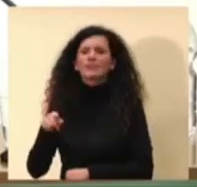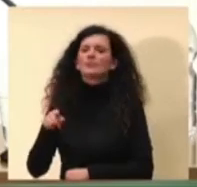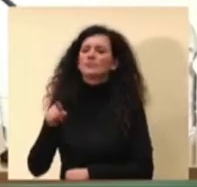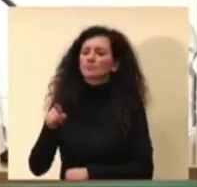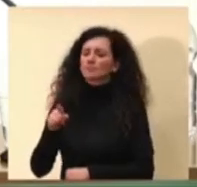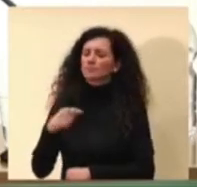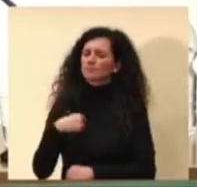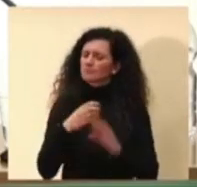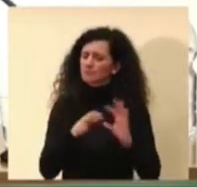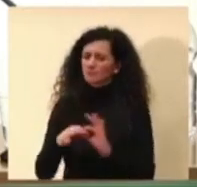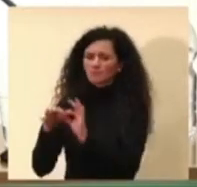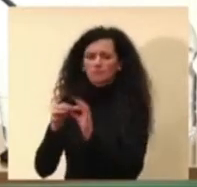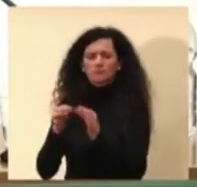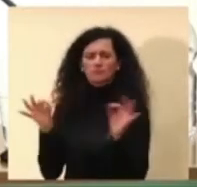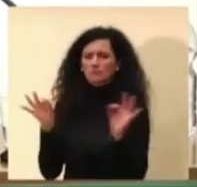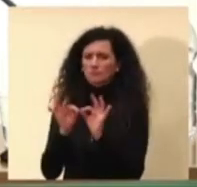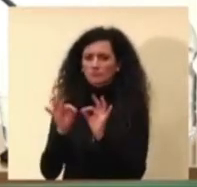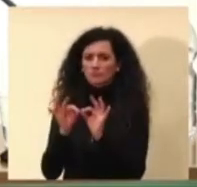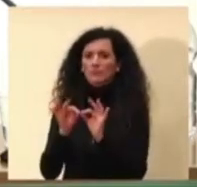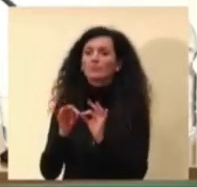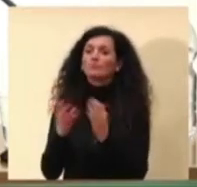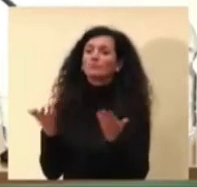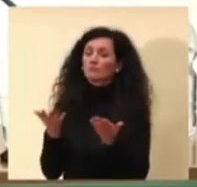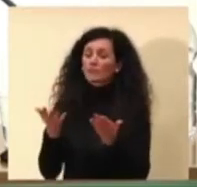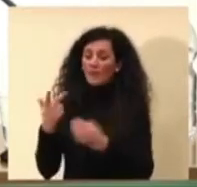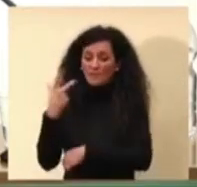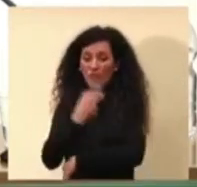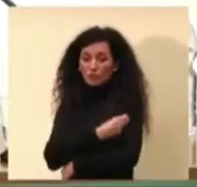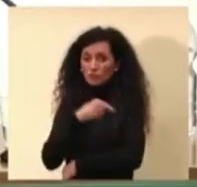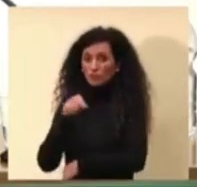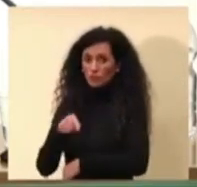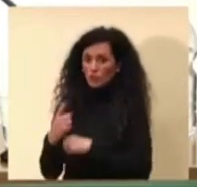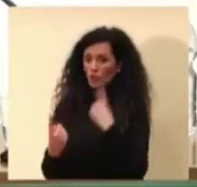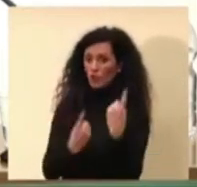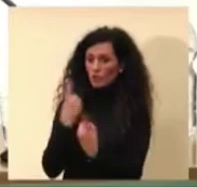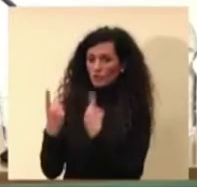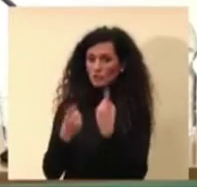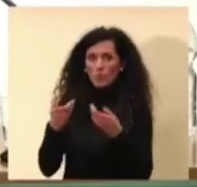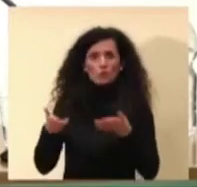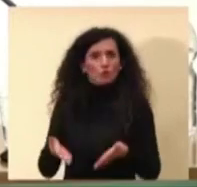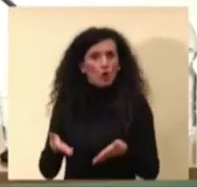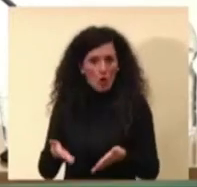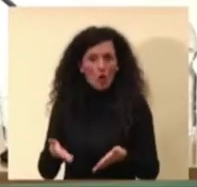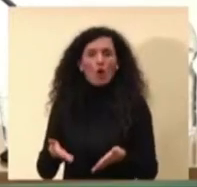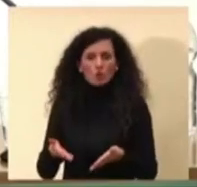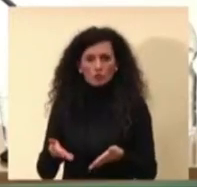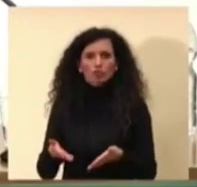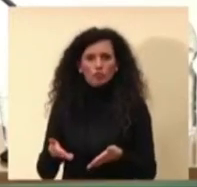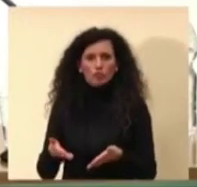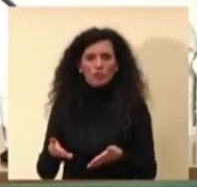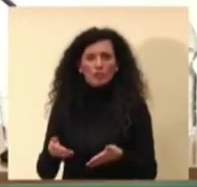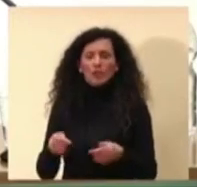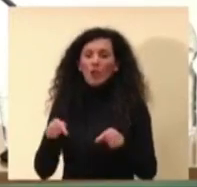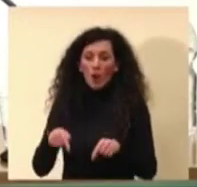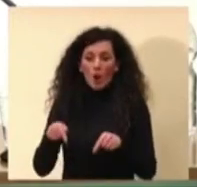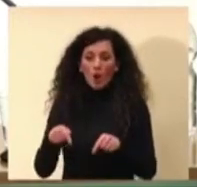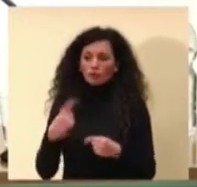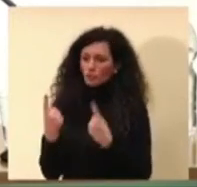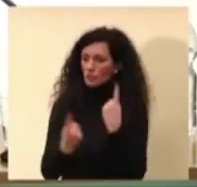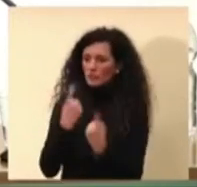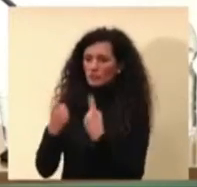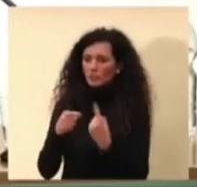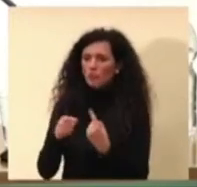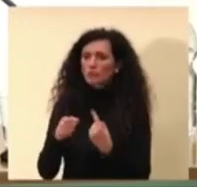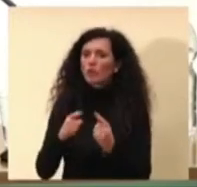riguarda vaccini che allo stato attuale delle cose non sono ancora